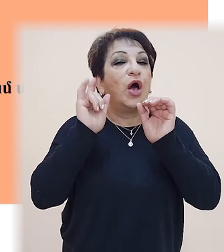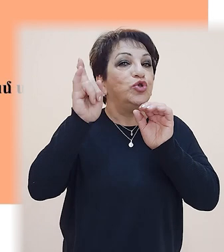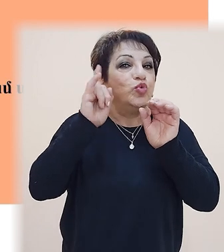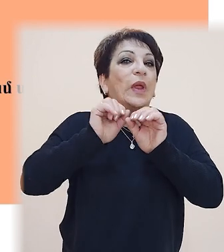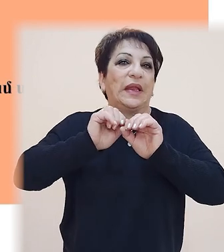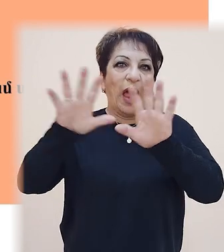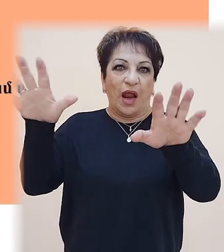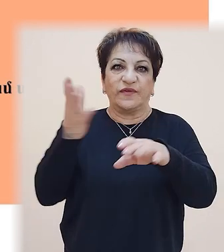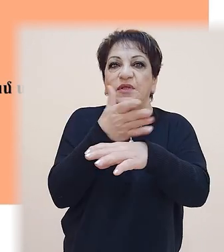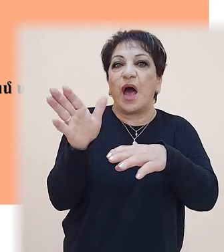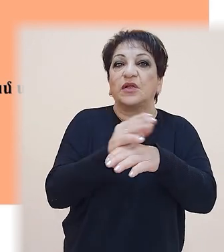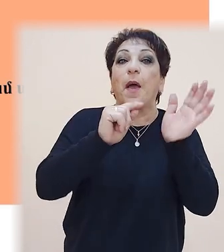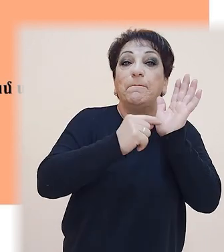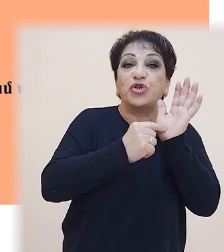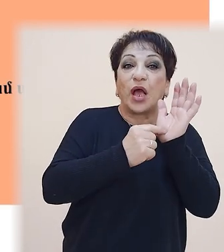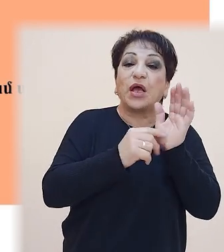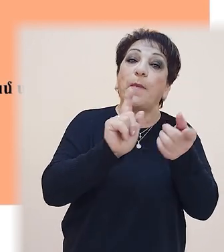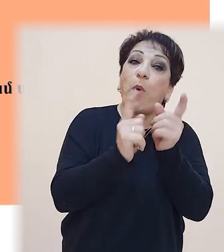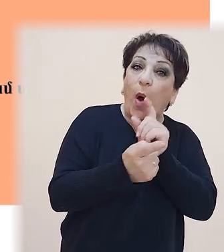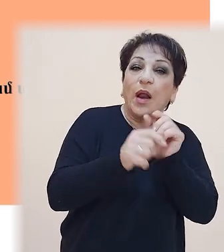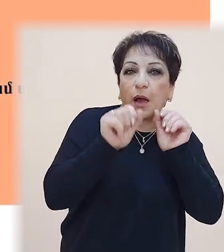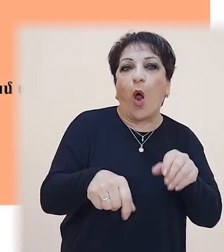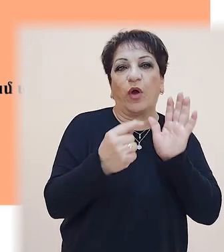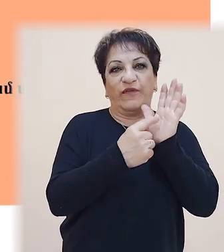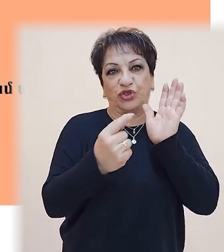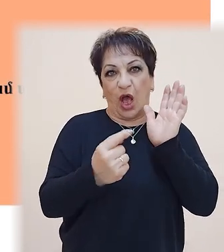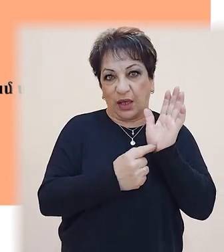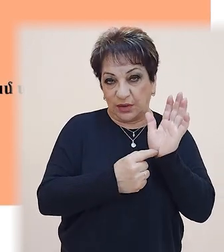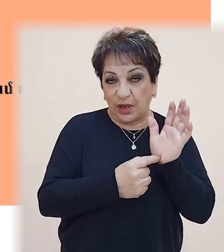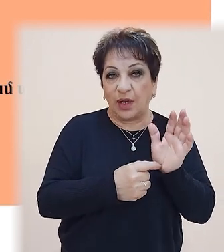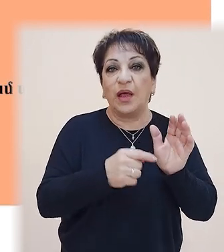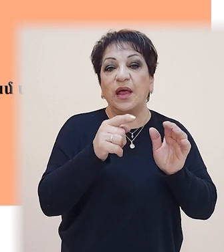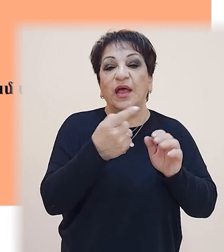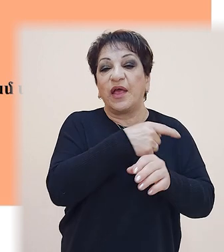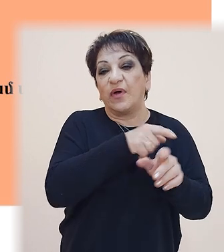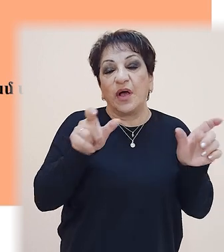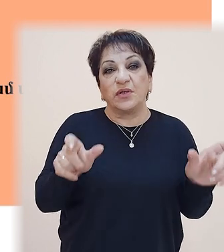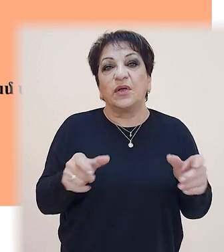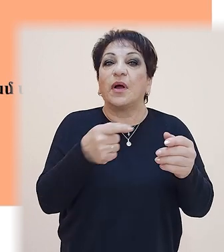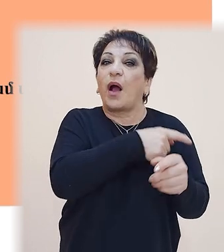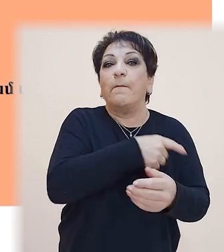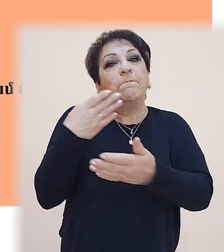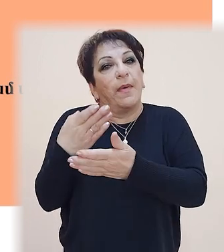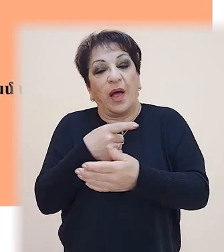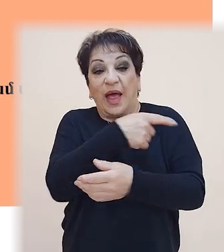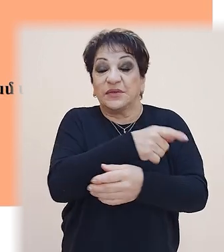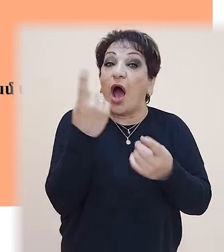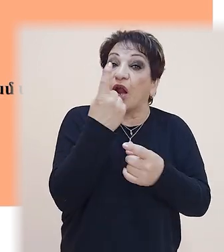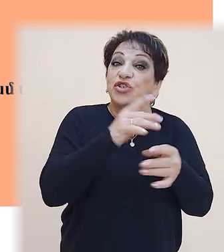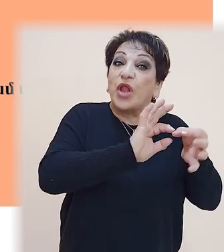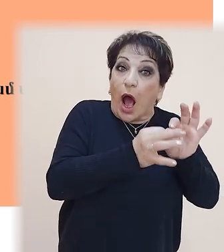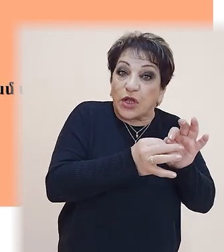ոթում։ Առանձին ինքն ունույ նախադայսթյուններ են։ Եվ եթե բաղադրիշ նախադայսթյուններից մեկը մյուսին մեկնաբանությունն է կամ դրանց միջև կա